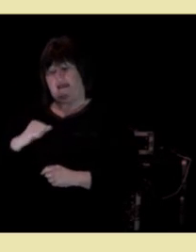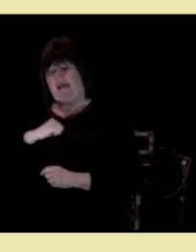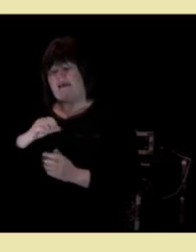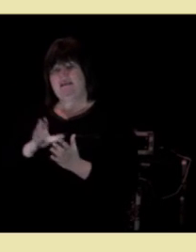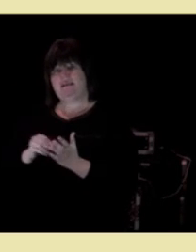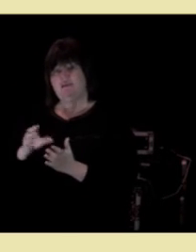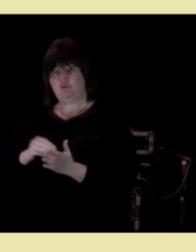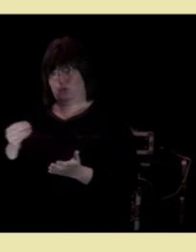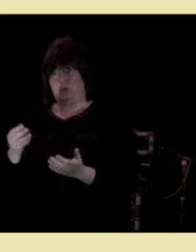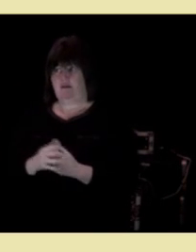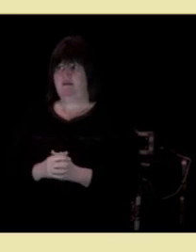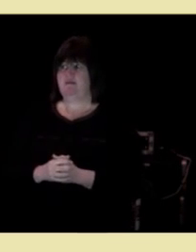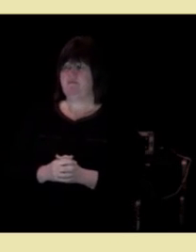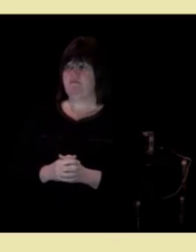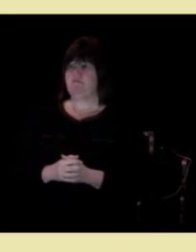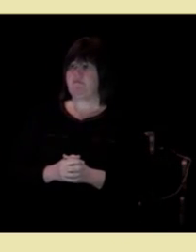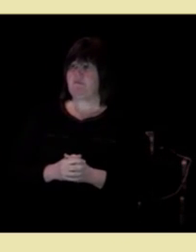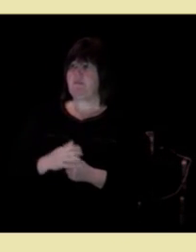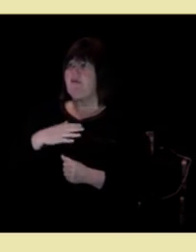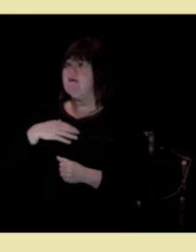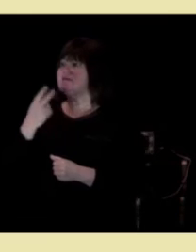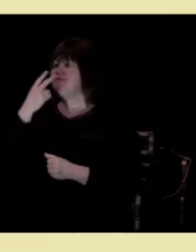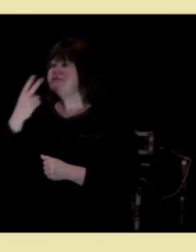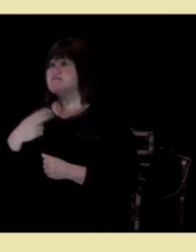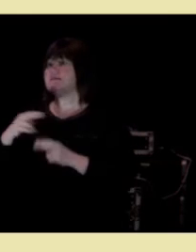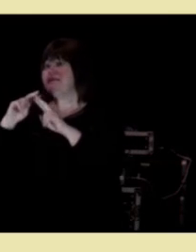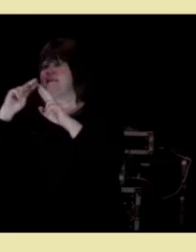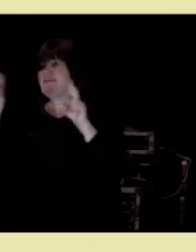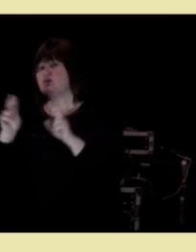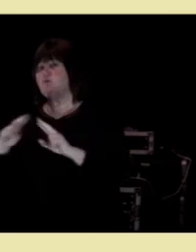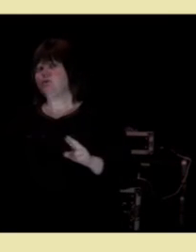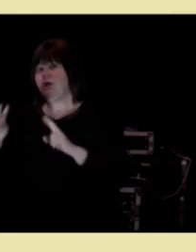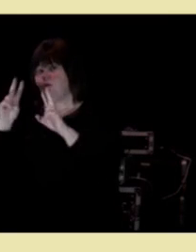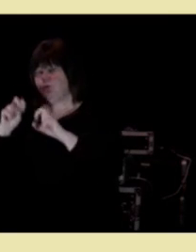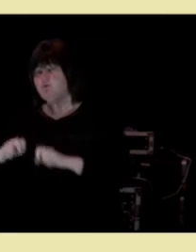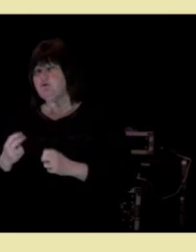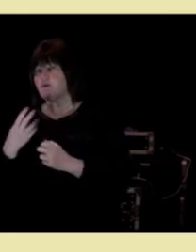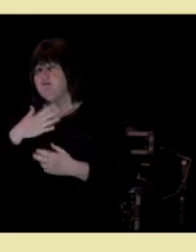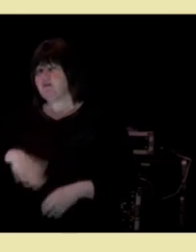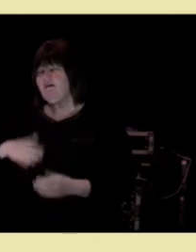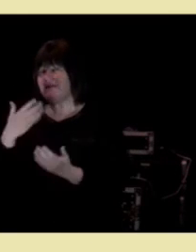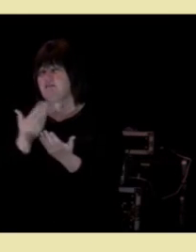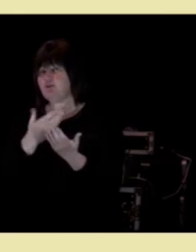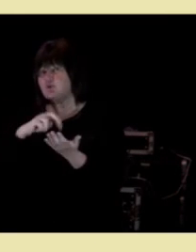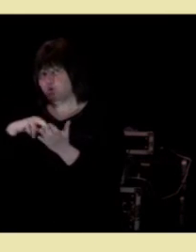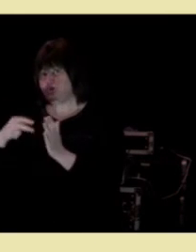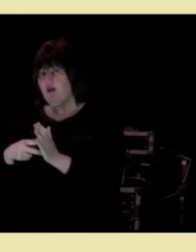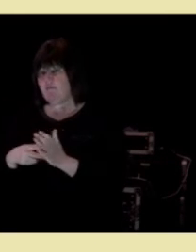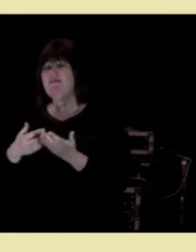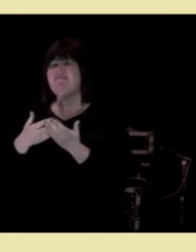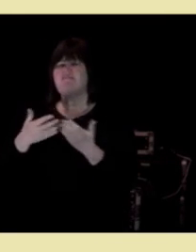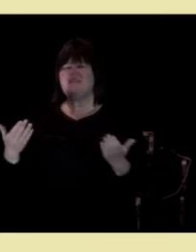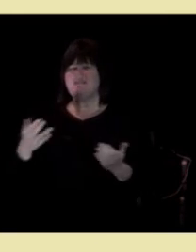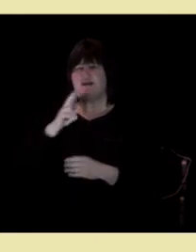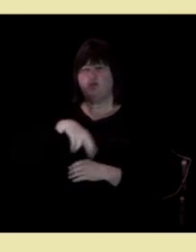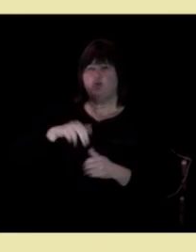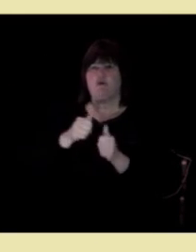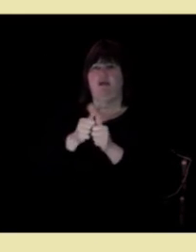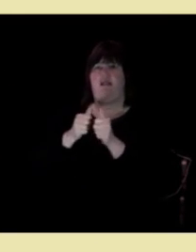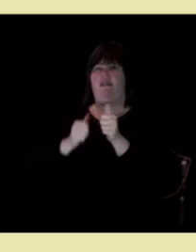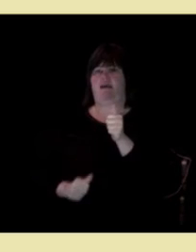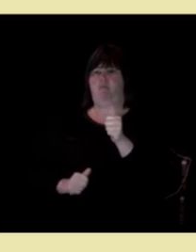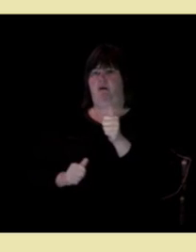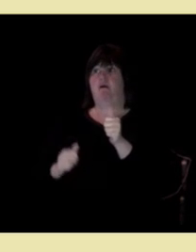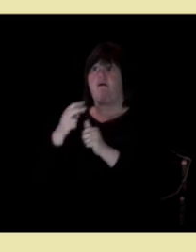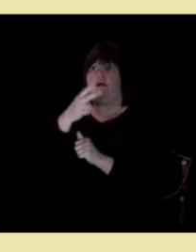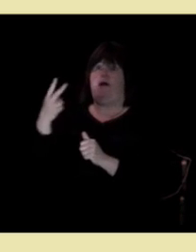Commonvel sin internasjonale undersøkelse av helsesystemer viser at Norge ligger bak andre